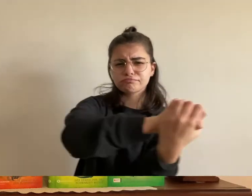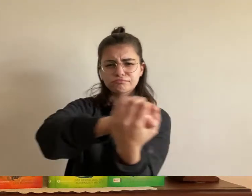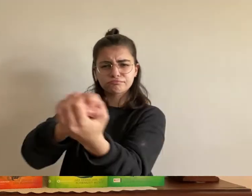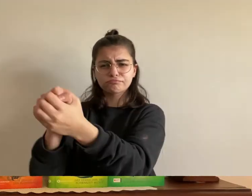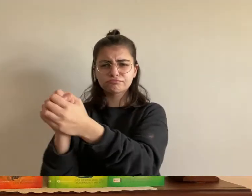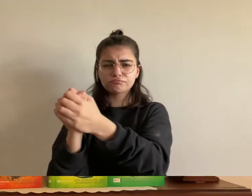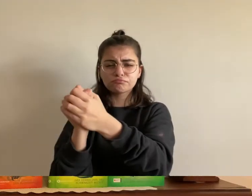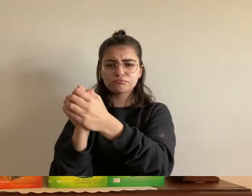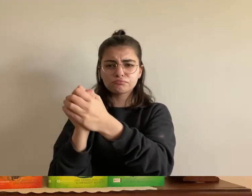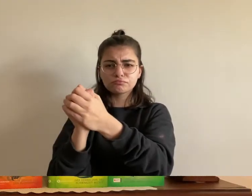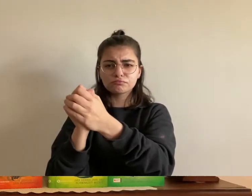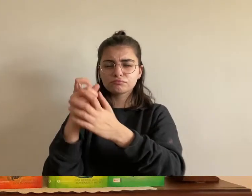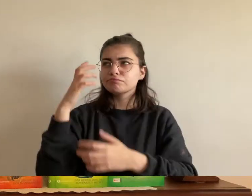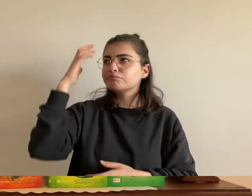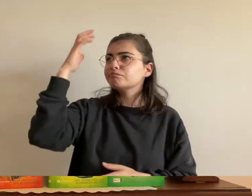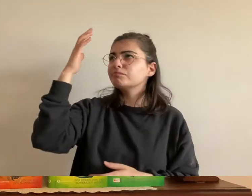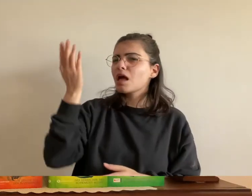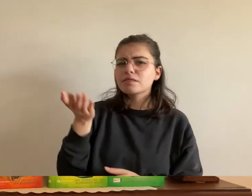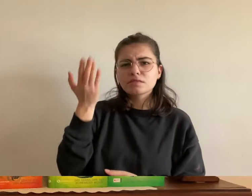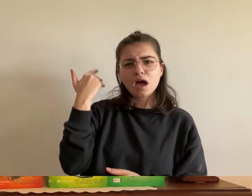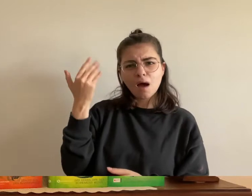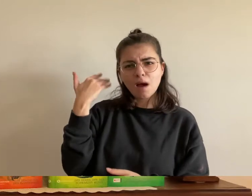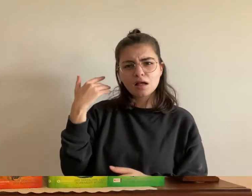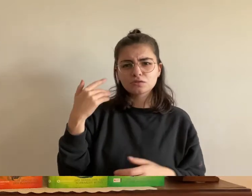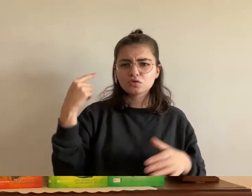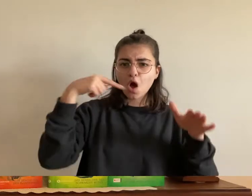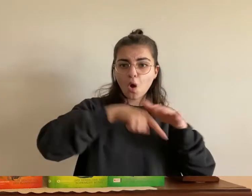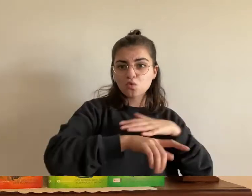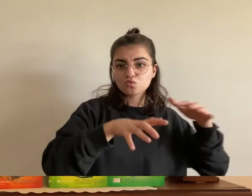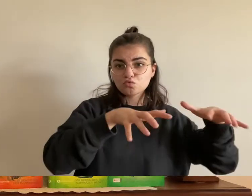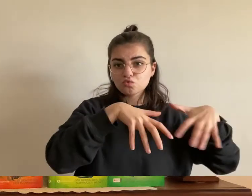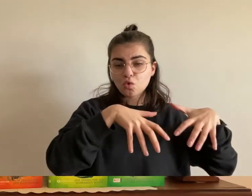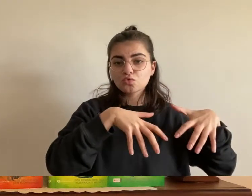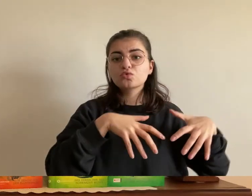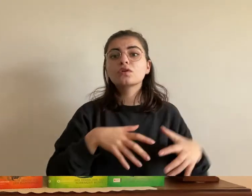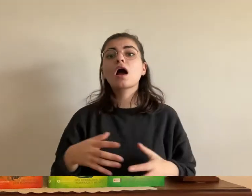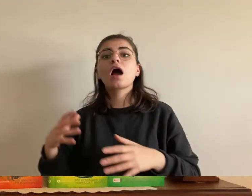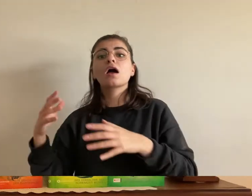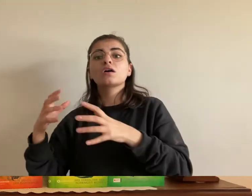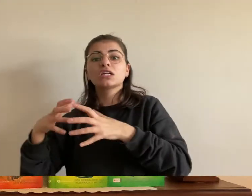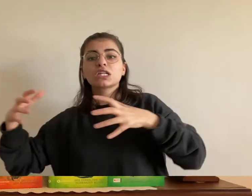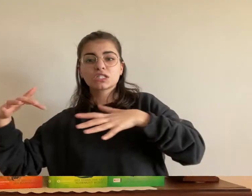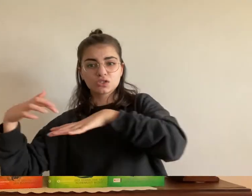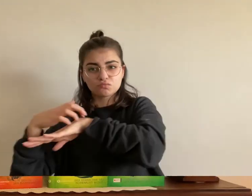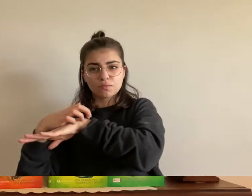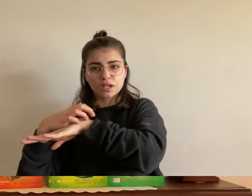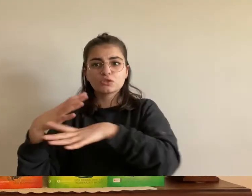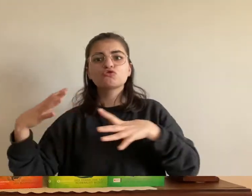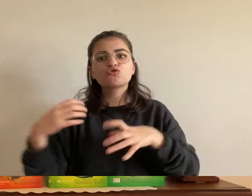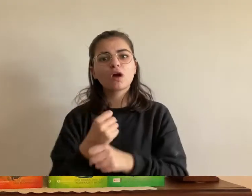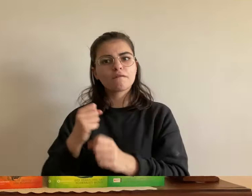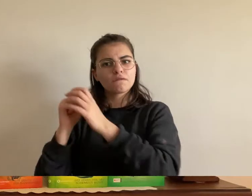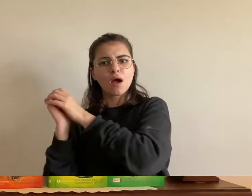dachte er noch einmal an den höllenhund und die riesenspinne beide monster hat er mit hilfe seiner schwester und seiner freunde besiegt